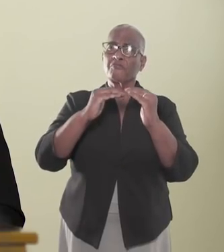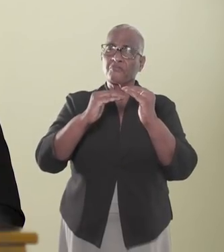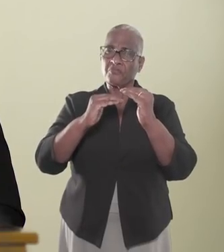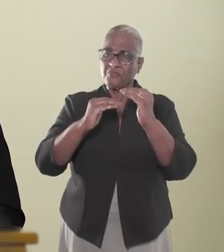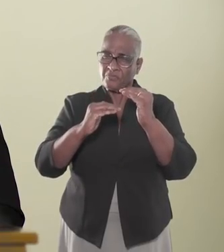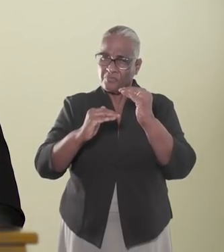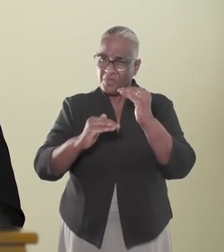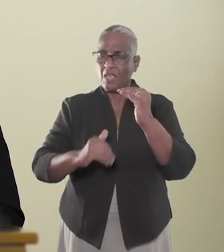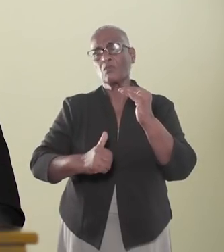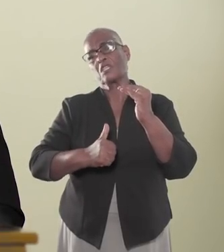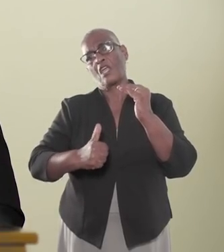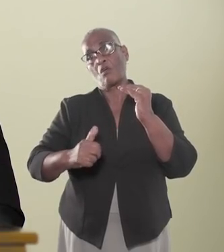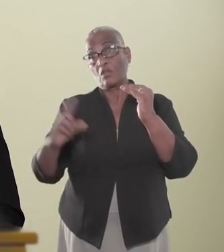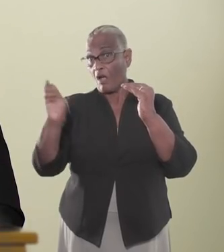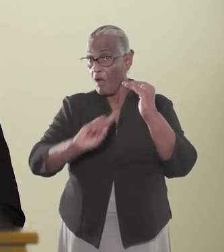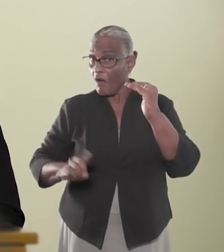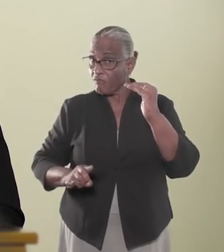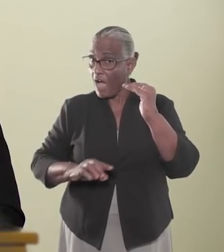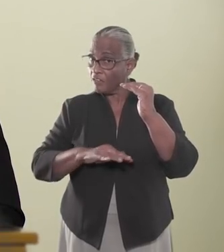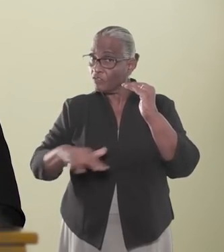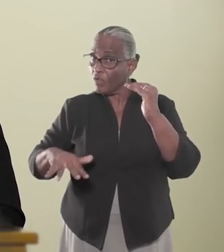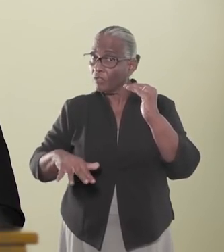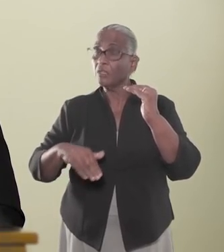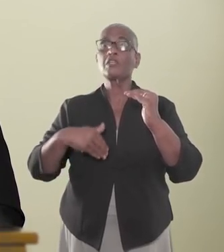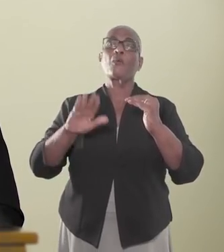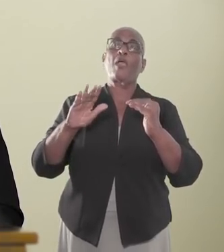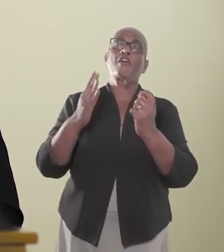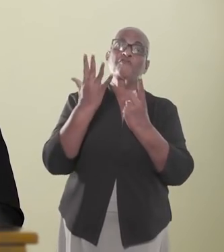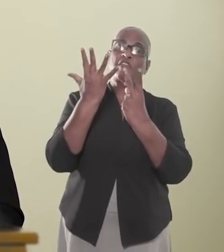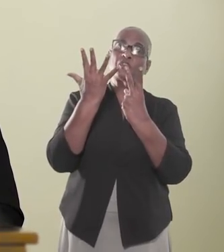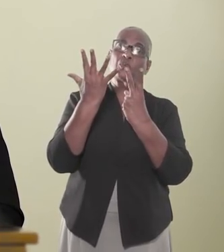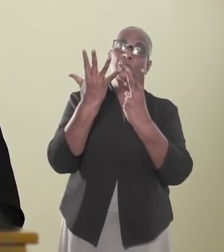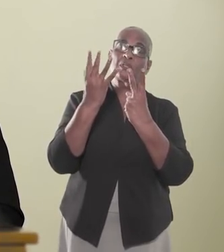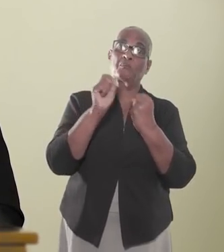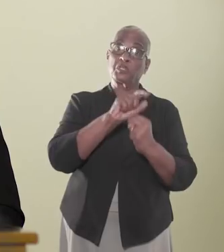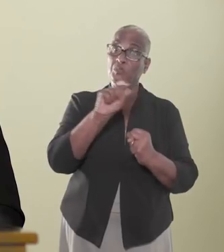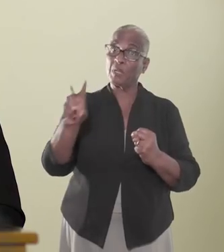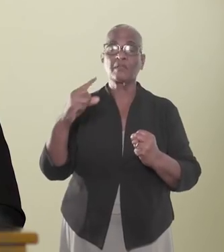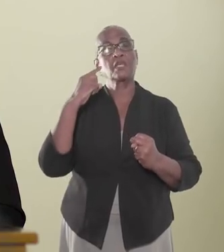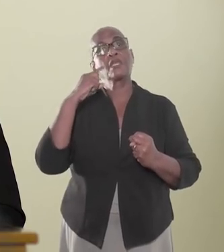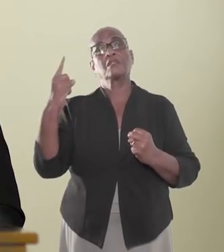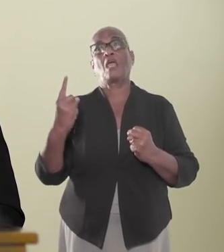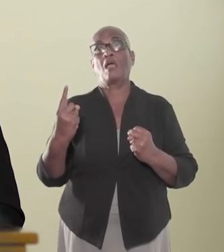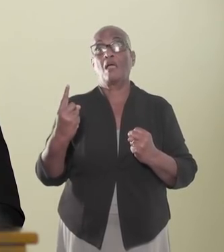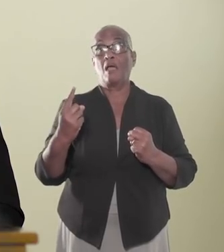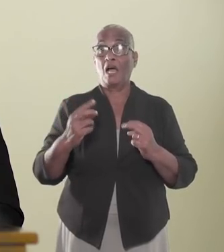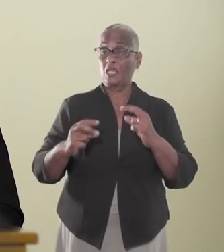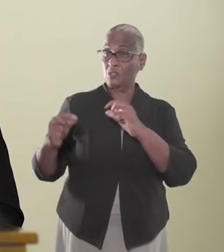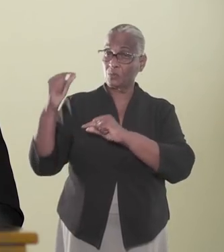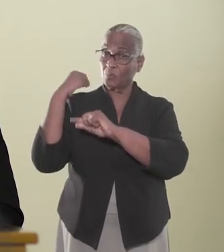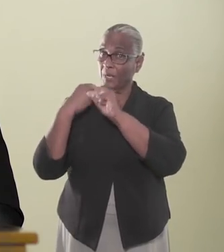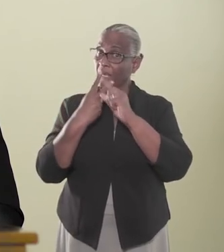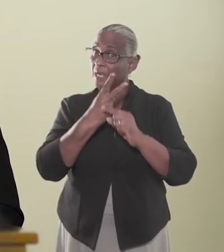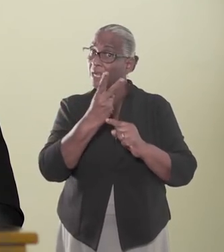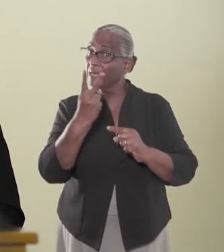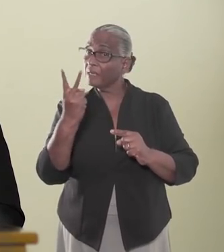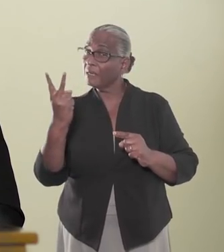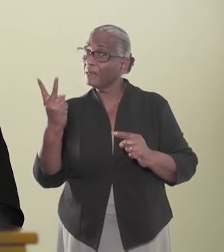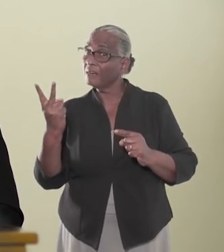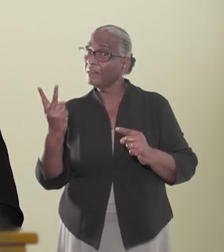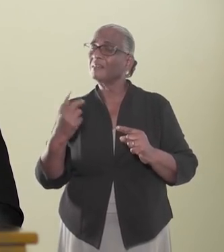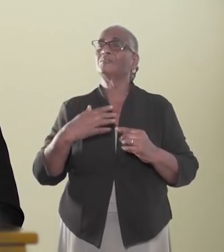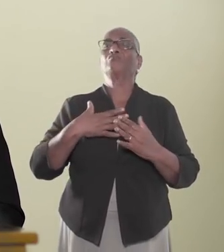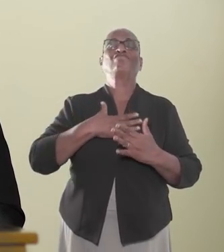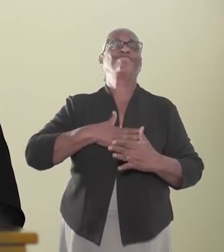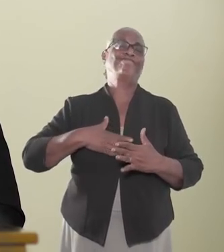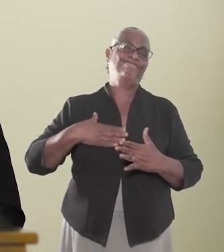dus wel ver beneden in de gestelde gevarenzone van 25 besmettingen per dag. Als wij de historische gegevens in beschouwing